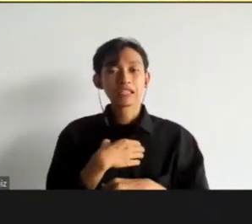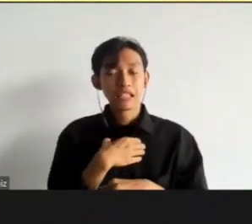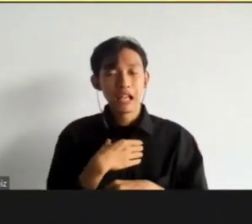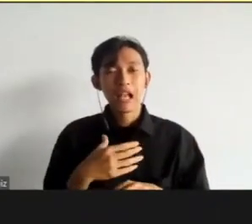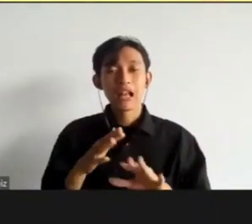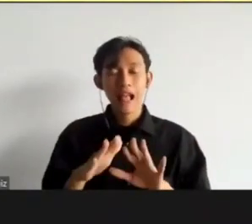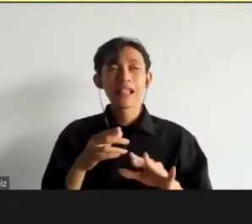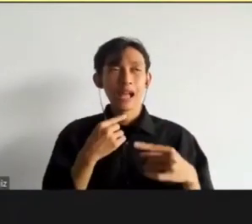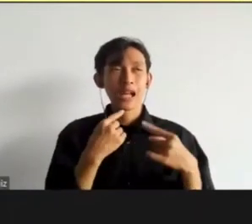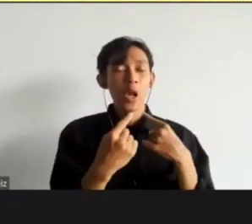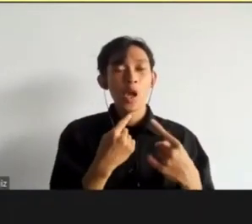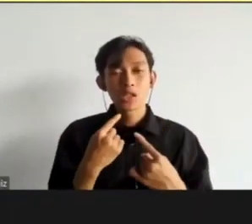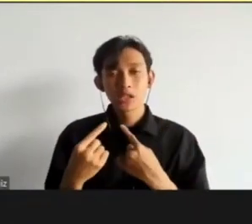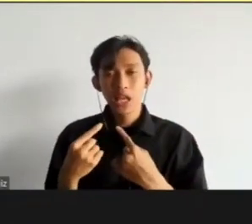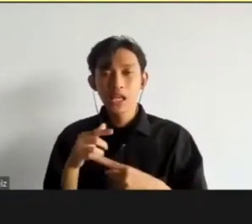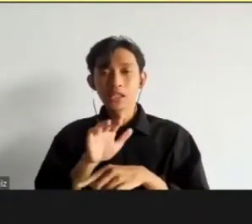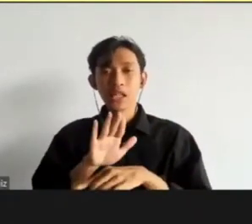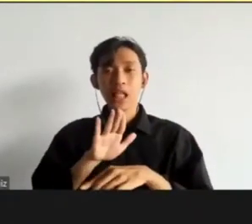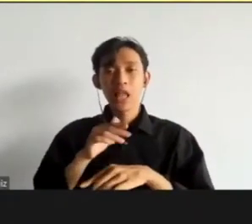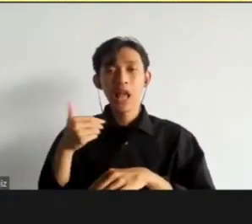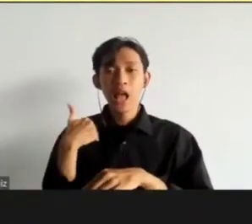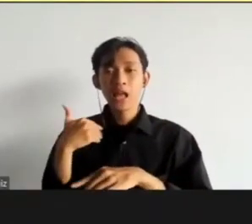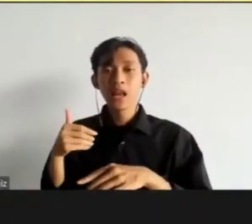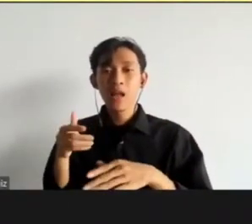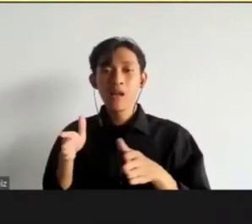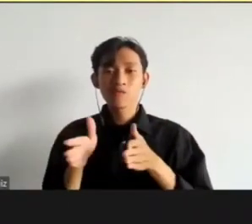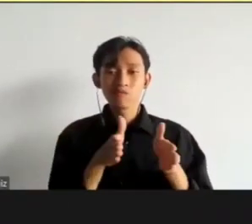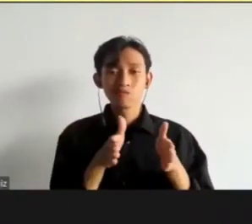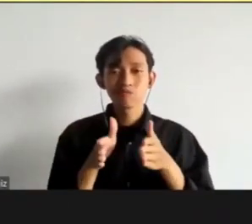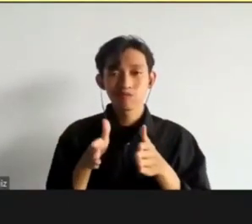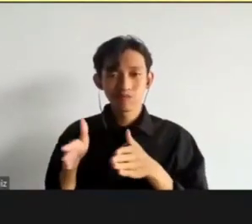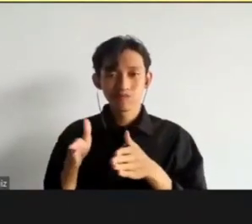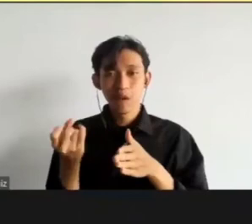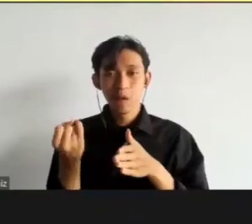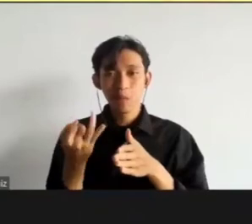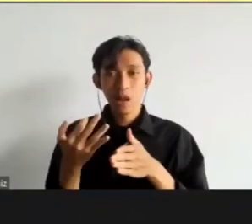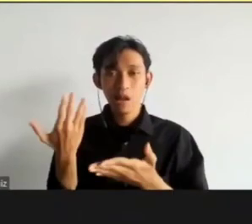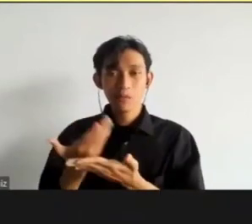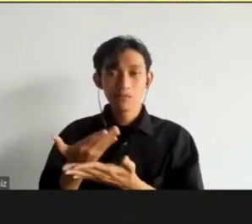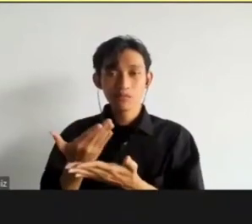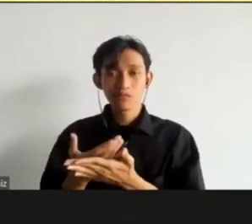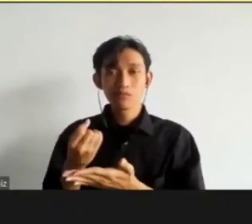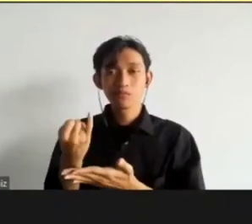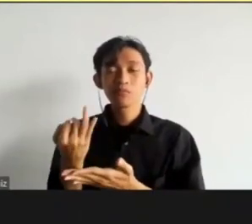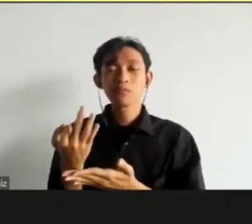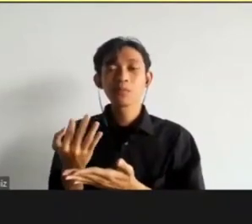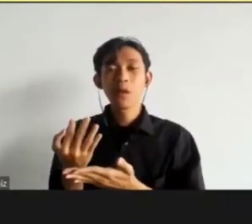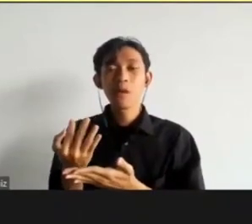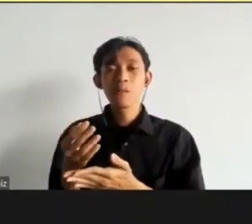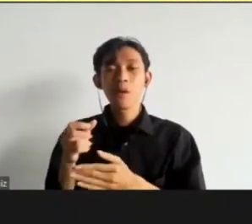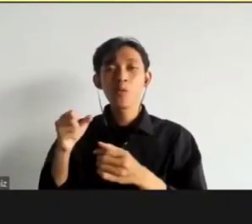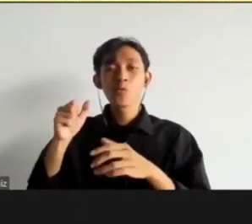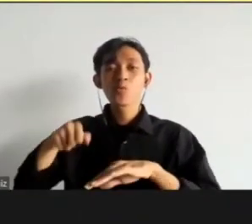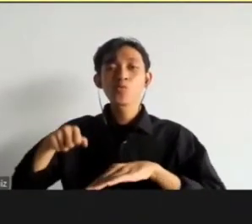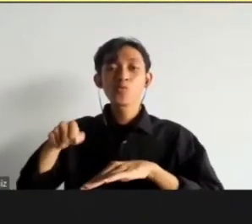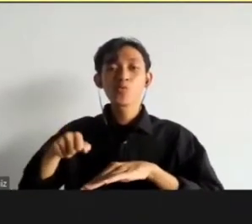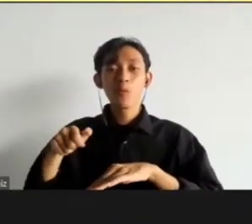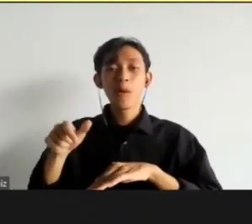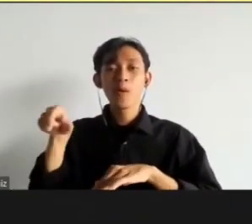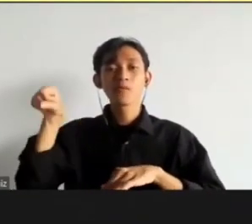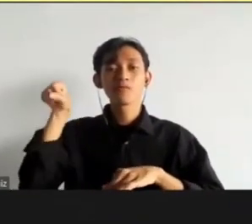menegosiasikan dan akan mempunyai kendali terhadap berapa tuntutan yang akan disampaikan kepada terdakwa.